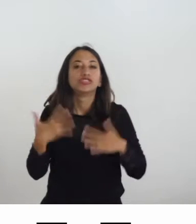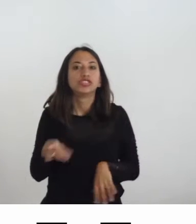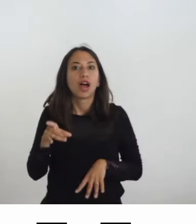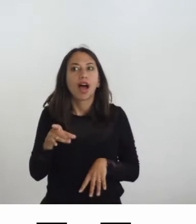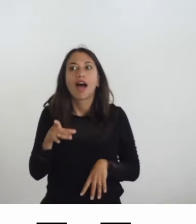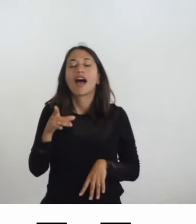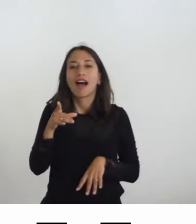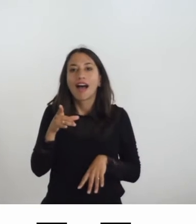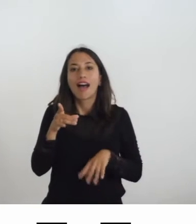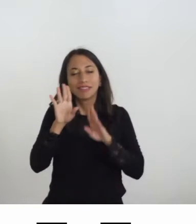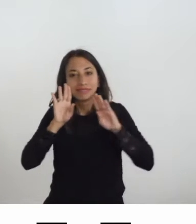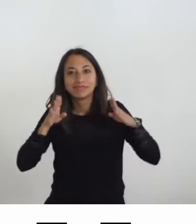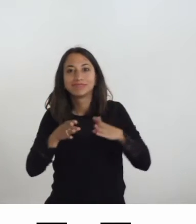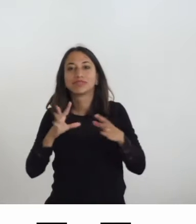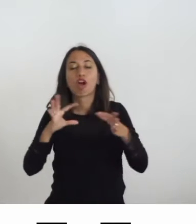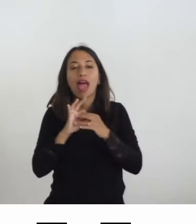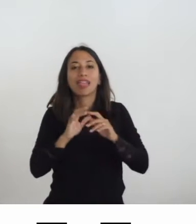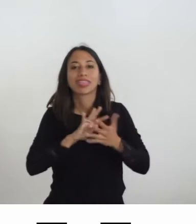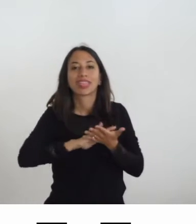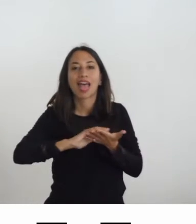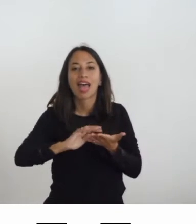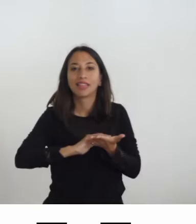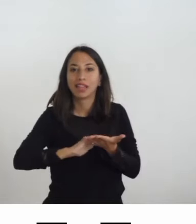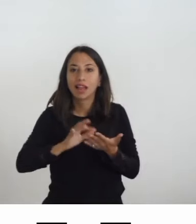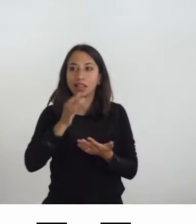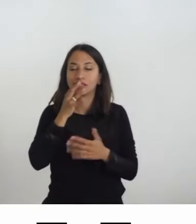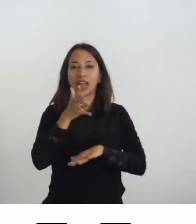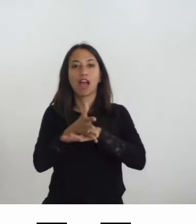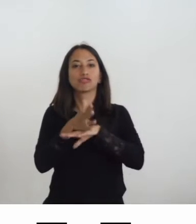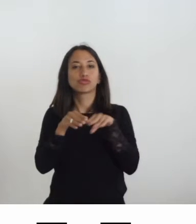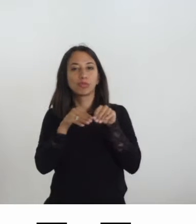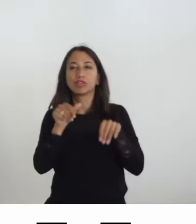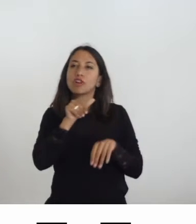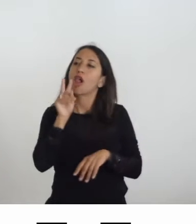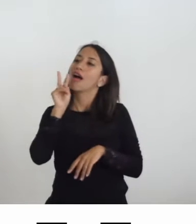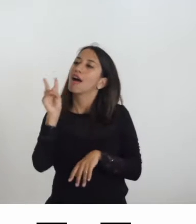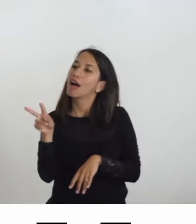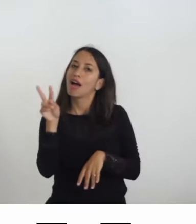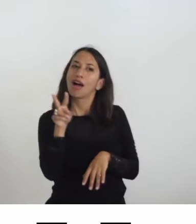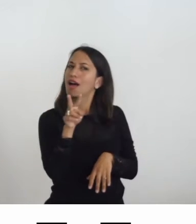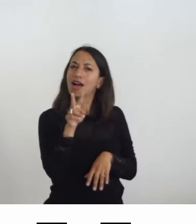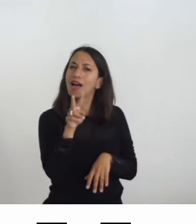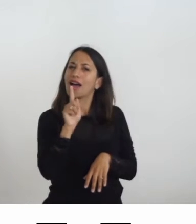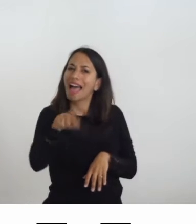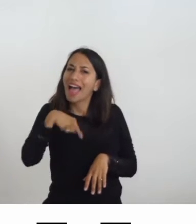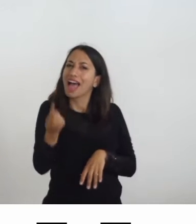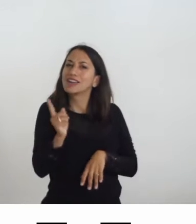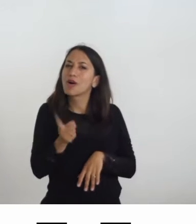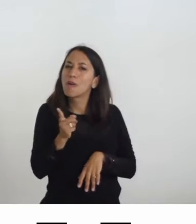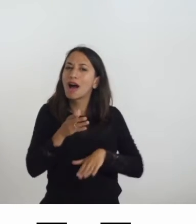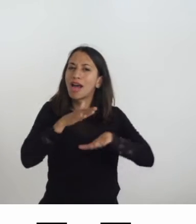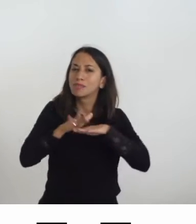'esplorazione tattile e quindi l'accesso ai musei non solo per guardare ma anche per esplorare in modi